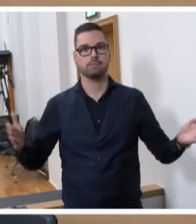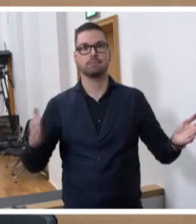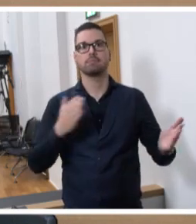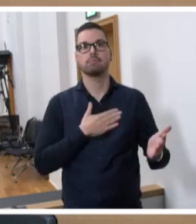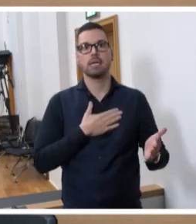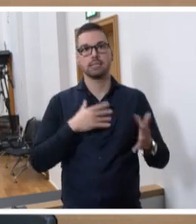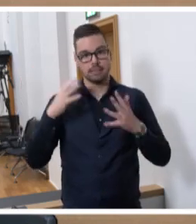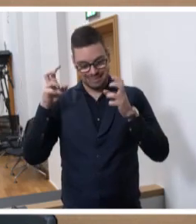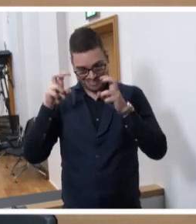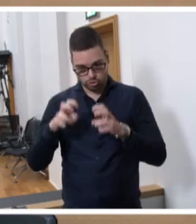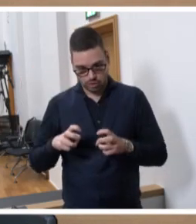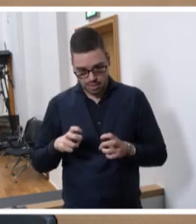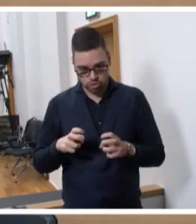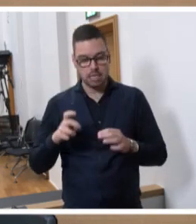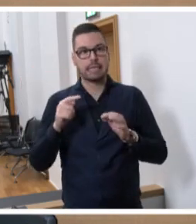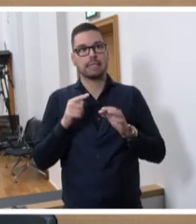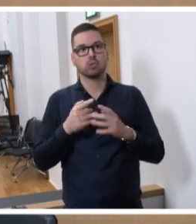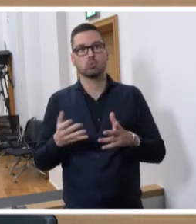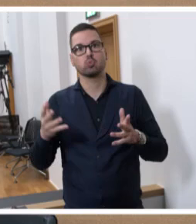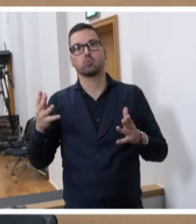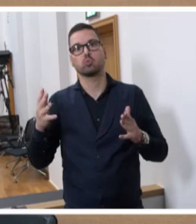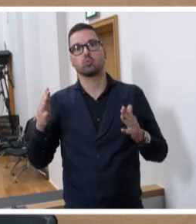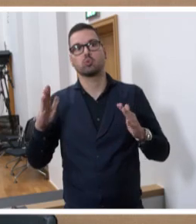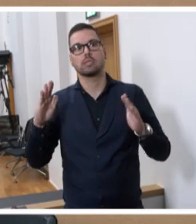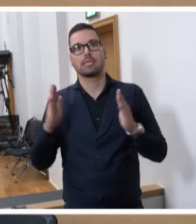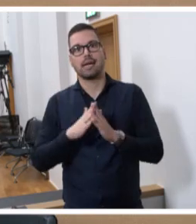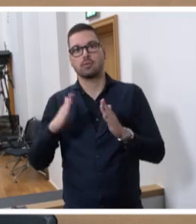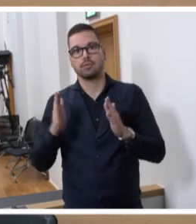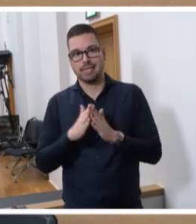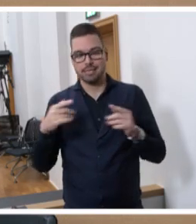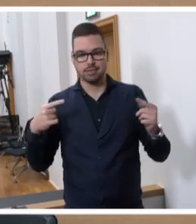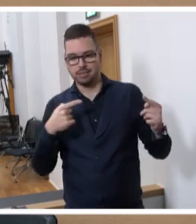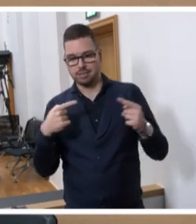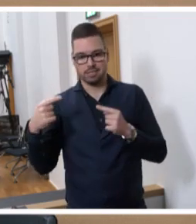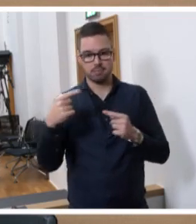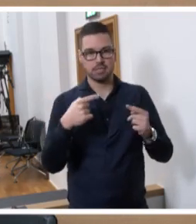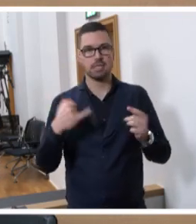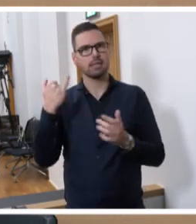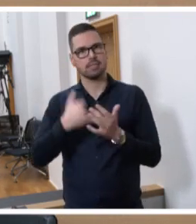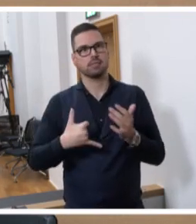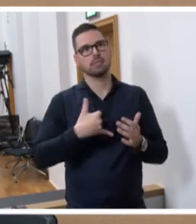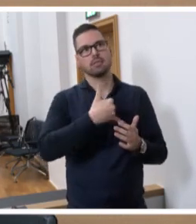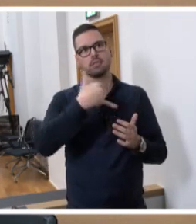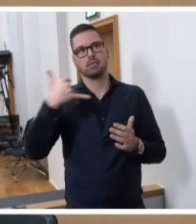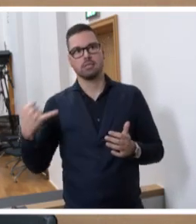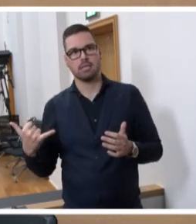Recherche zu den Haushaltsdebatten, wie die so abliefen in den letzten Jahren,